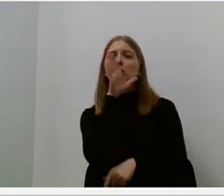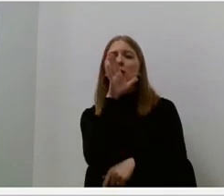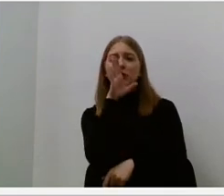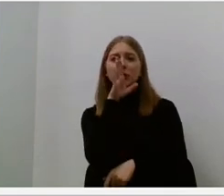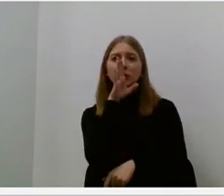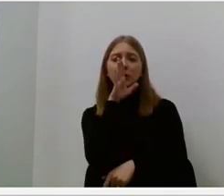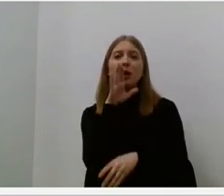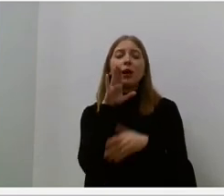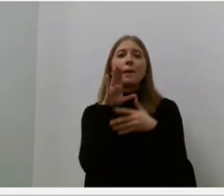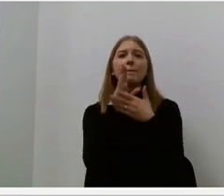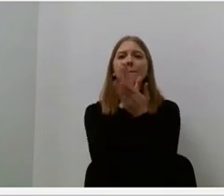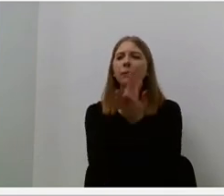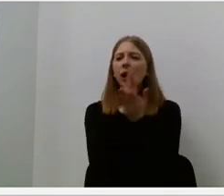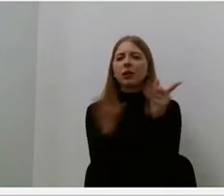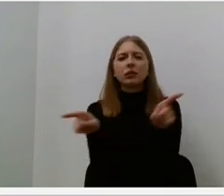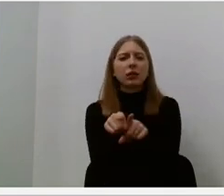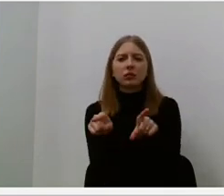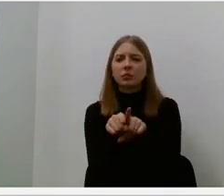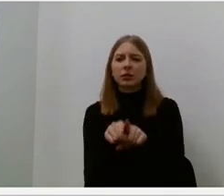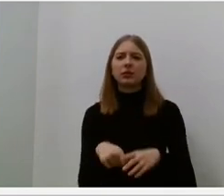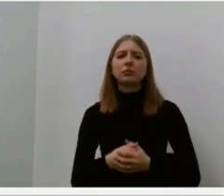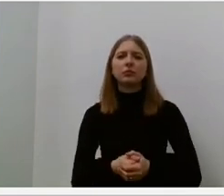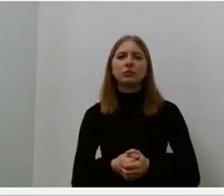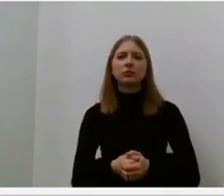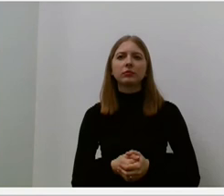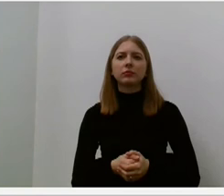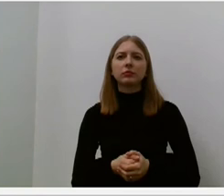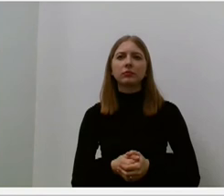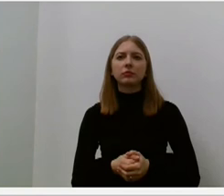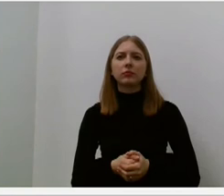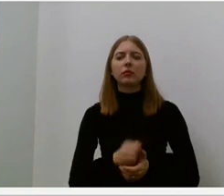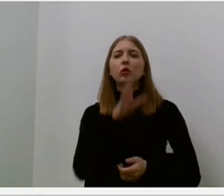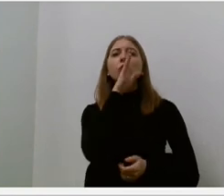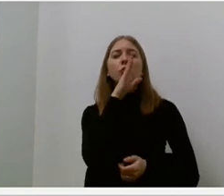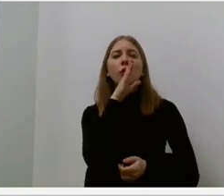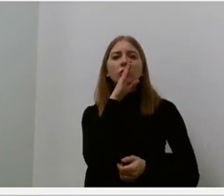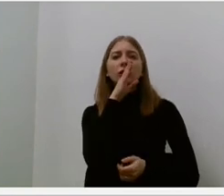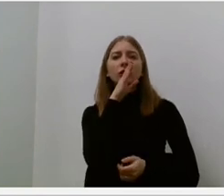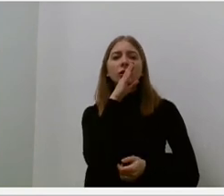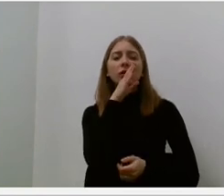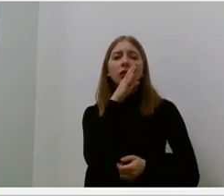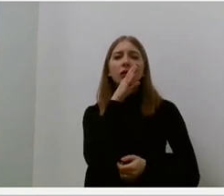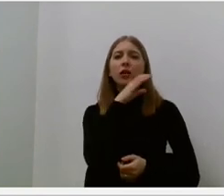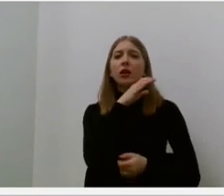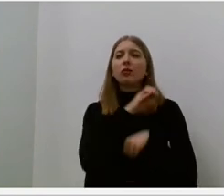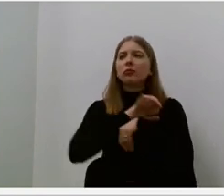Man ypač yra įstrigė moterų tremtinių patirtis.